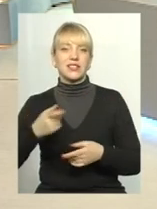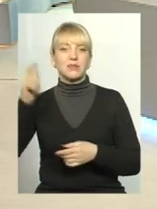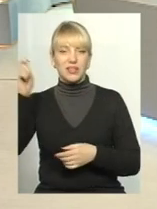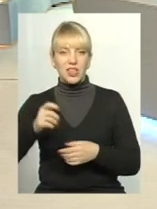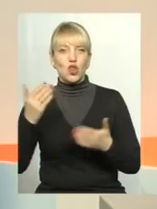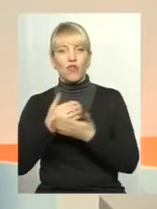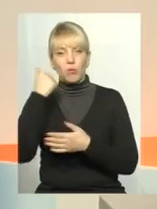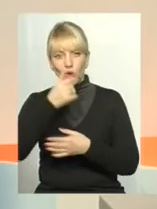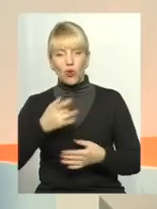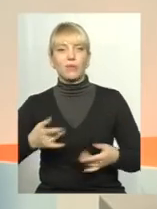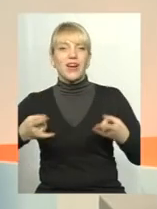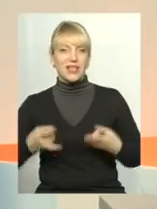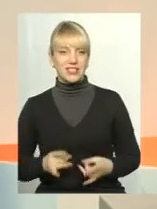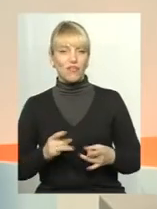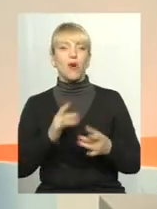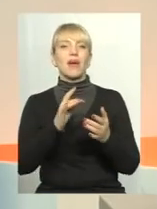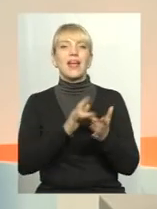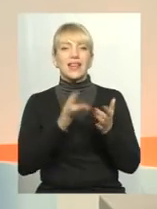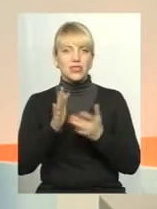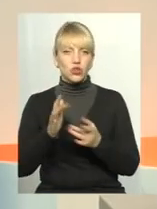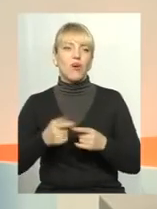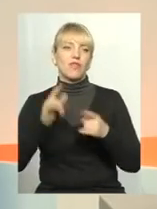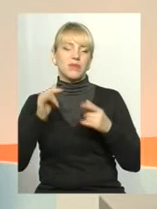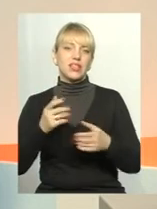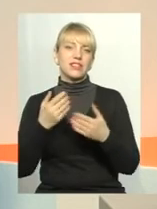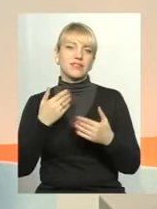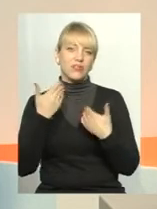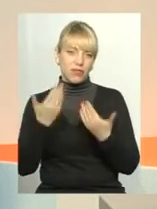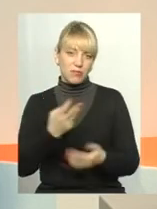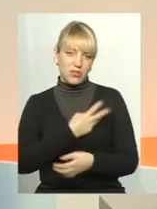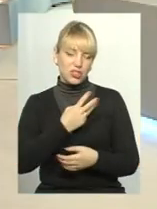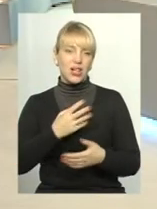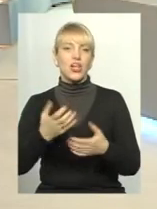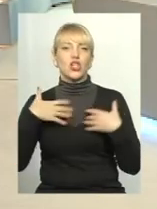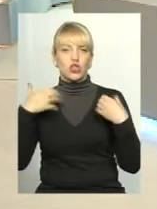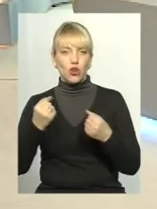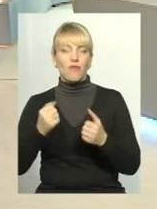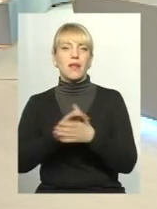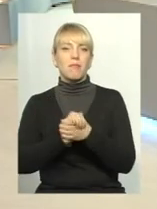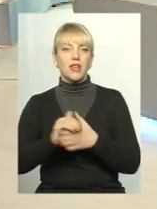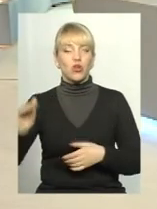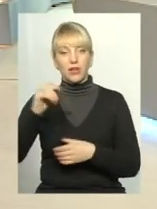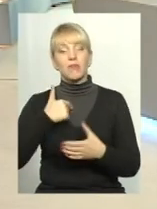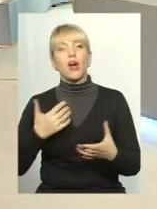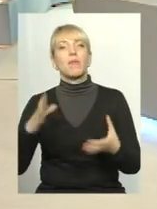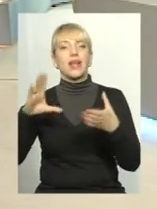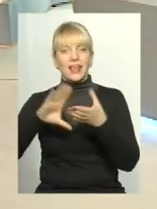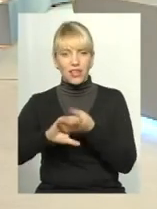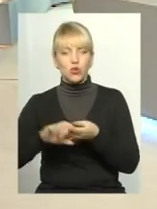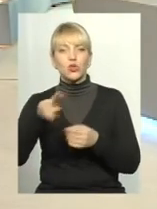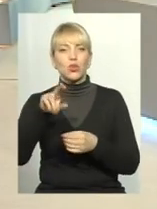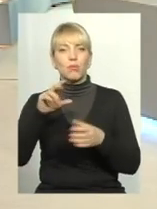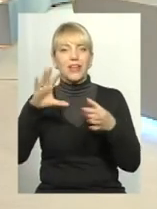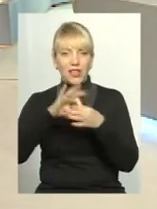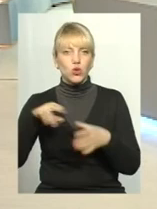Різдвом Христовим і зичу, як завжди, найміцнішого здоров'я і мирного неба. Я хочу приєднатися до слів Валентини Реорівни, також